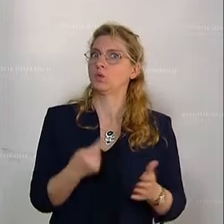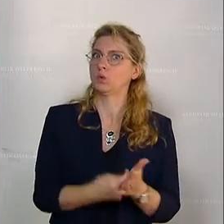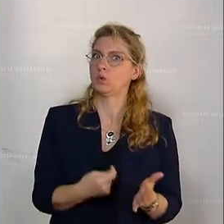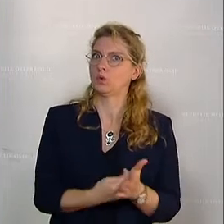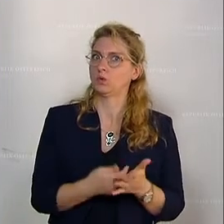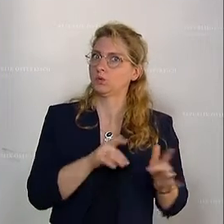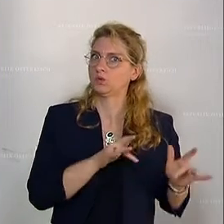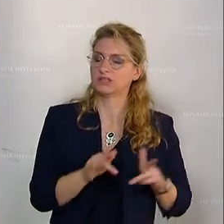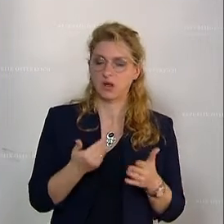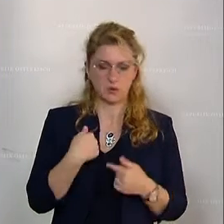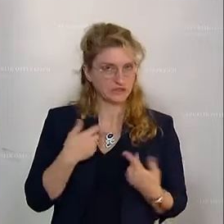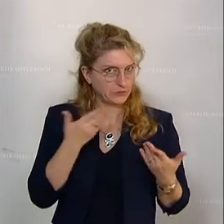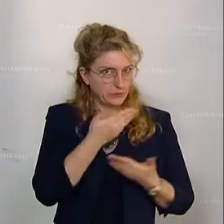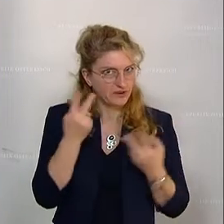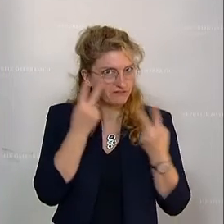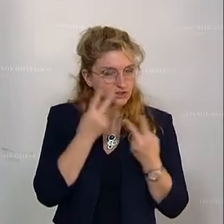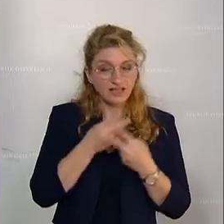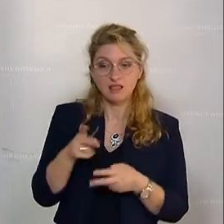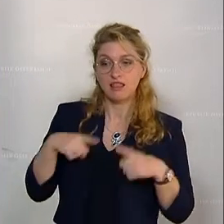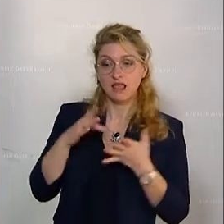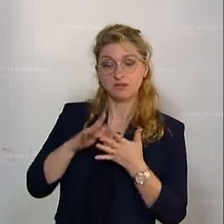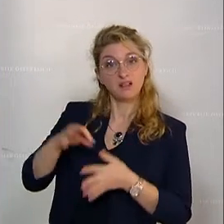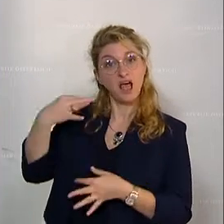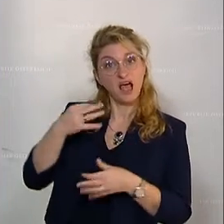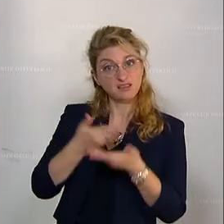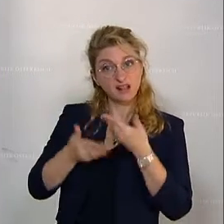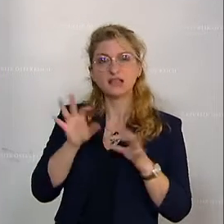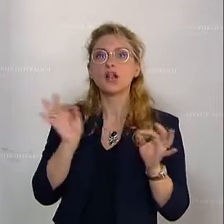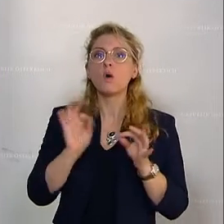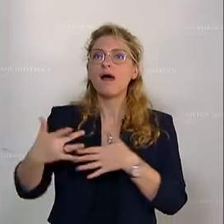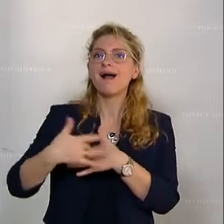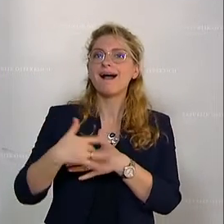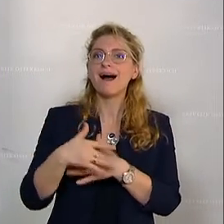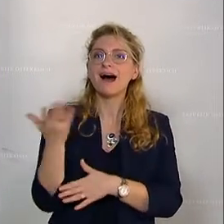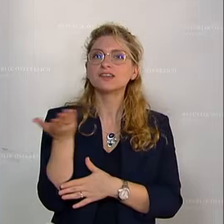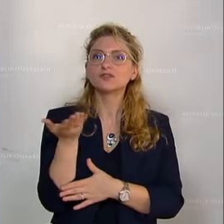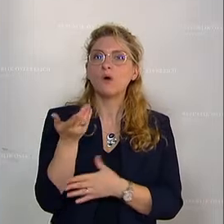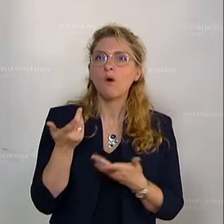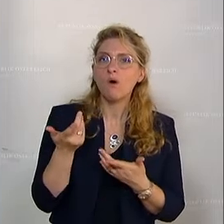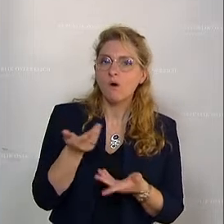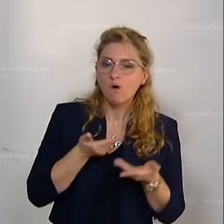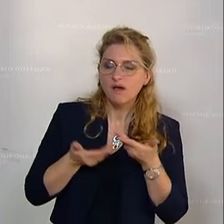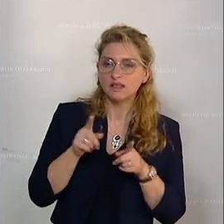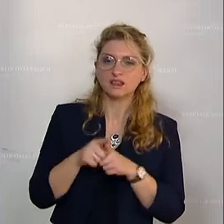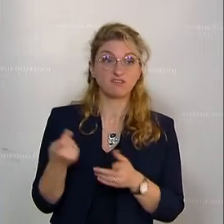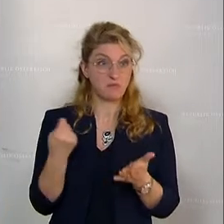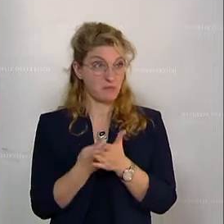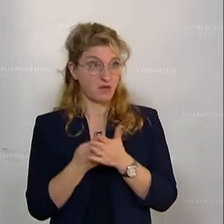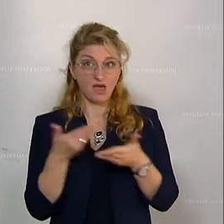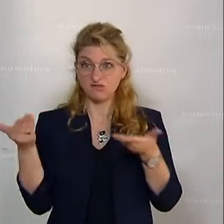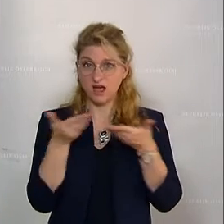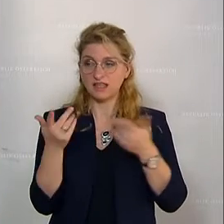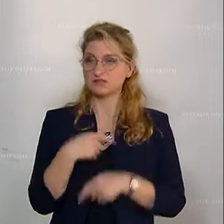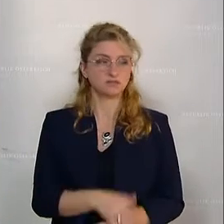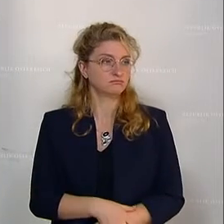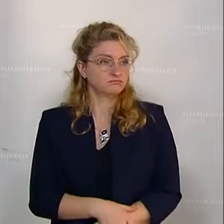Verständnis habe, wenn der Lebensmitteleinzelhandel oder die Gastrohändler bei Preisverhandlungen uns die kalte Schulter zeigen. Es